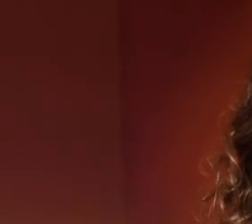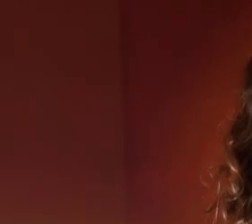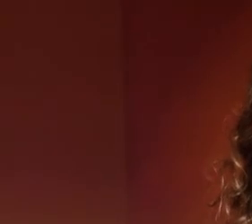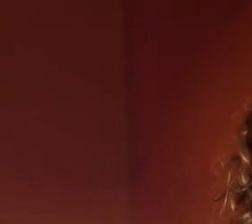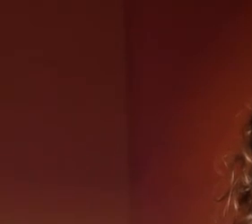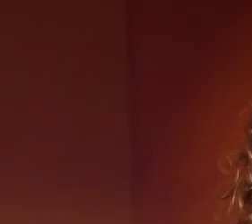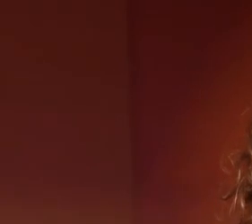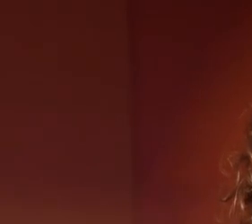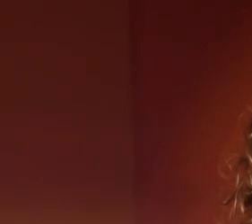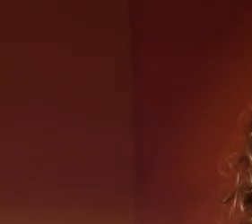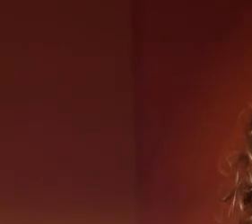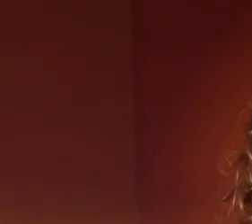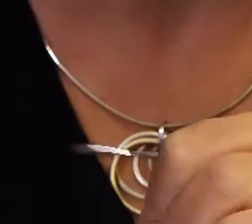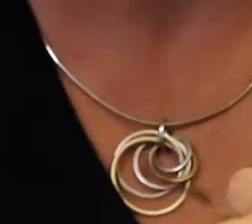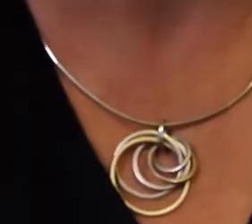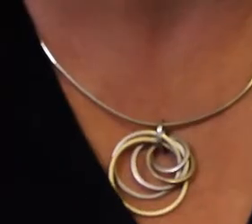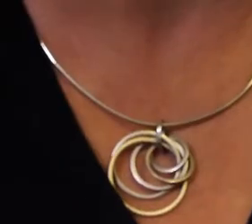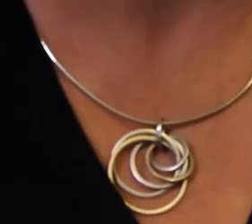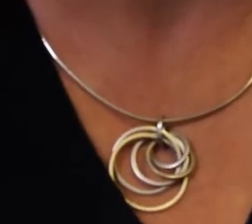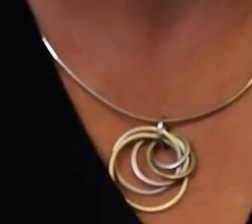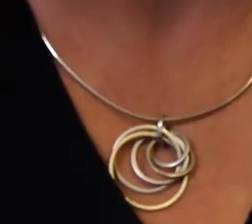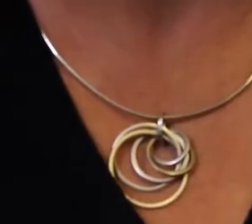als Porzellangestalter etablierte.